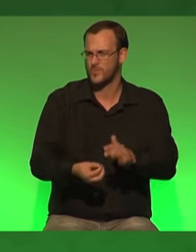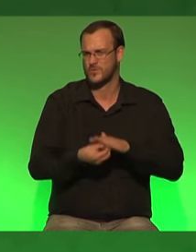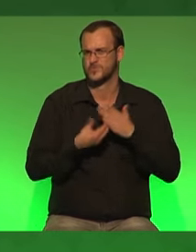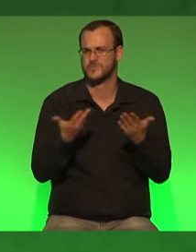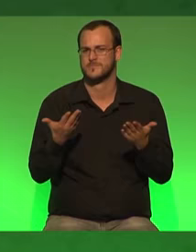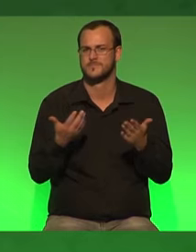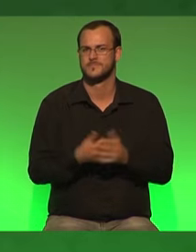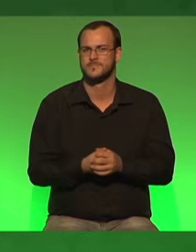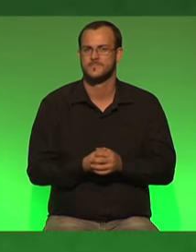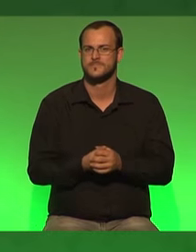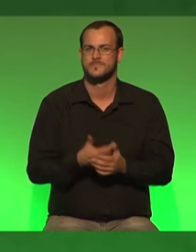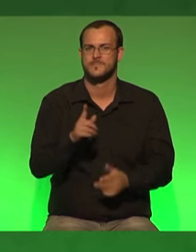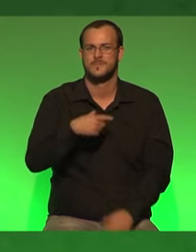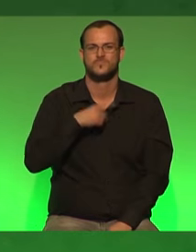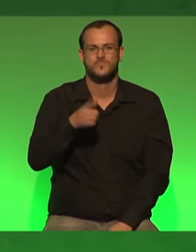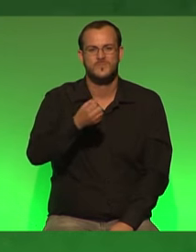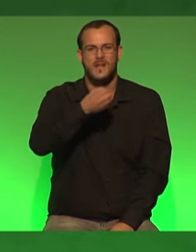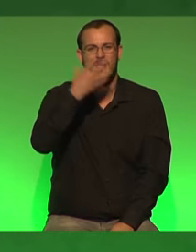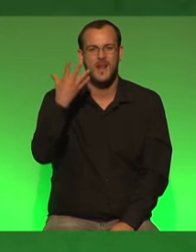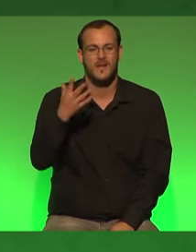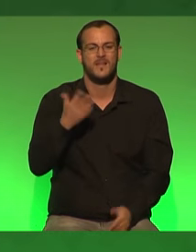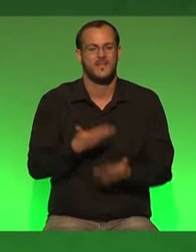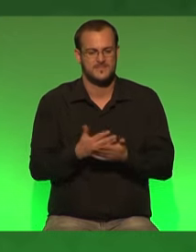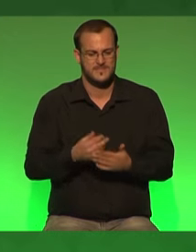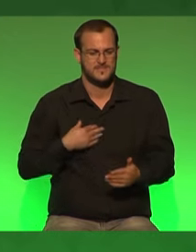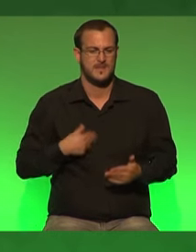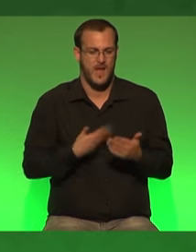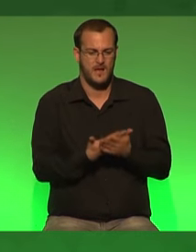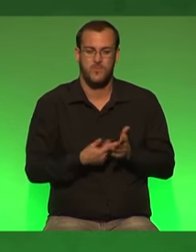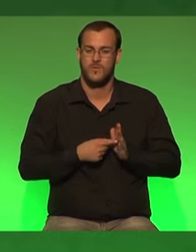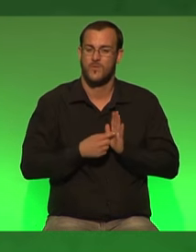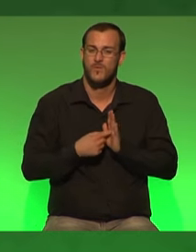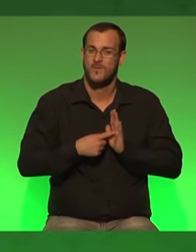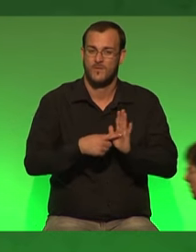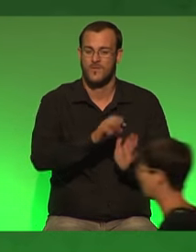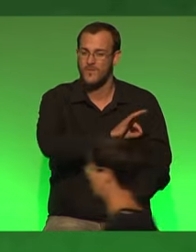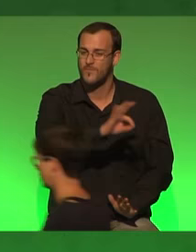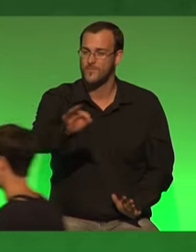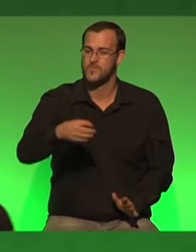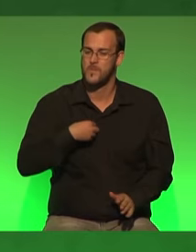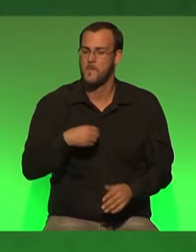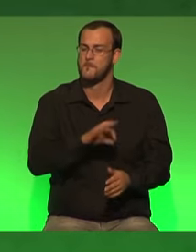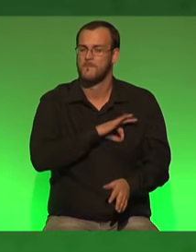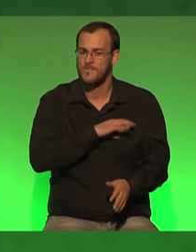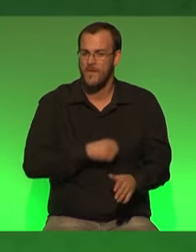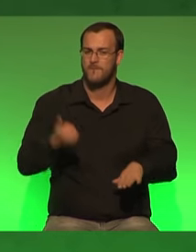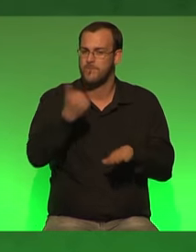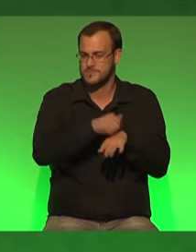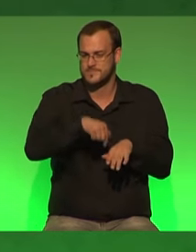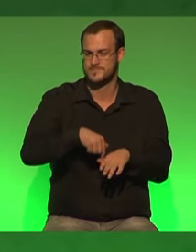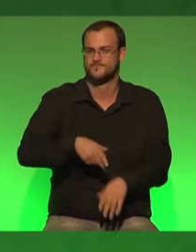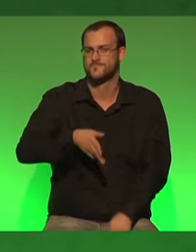lasst uns das klar machen dafür biete ich mich an für euch als eure parteivorsitzende hier in NRW